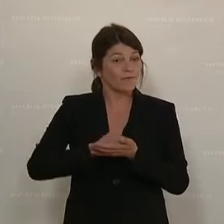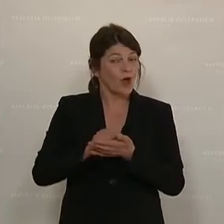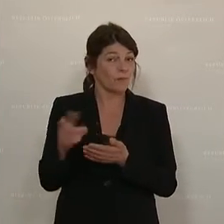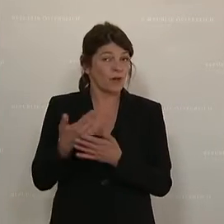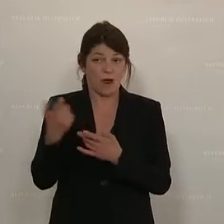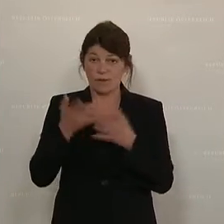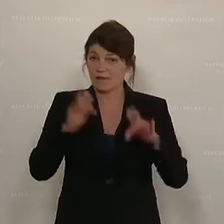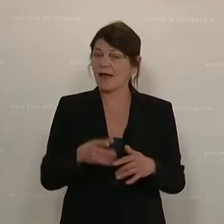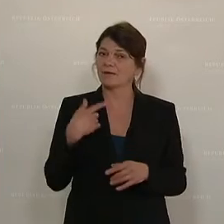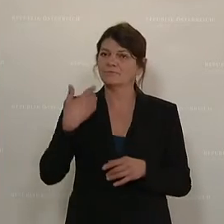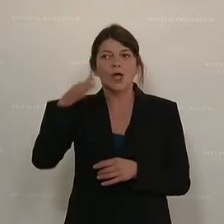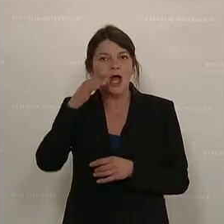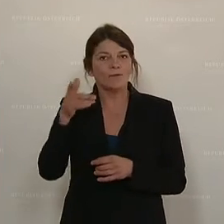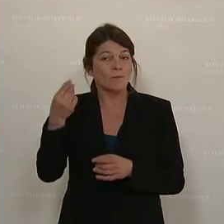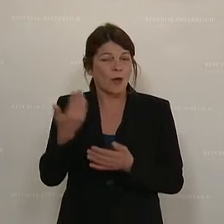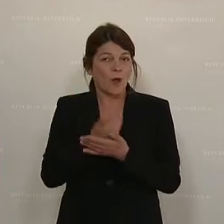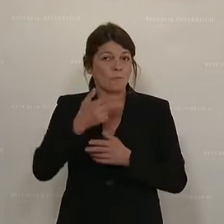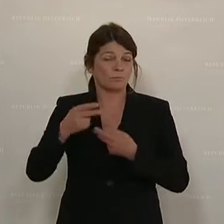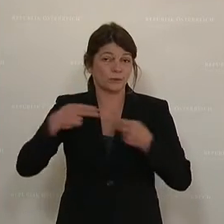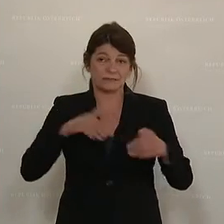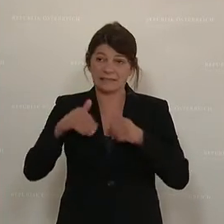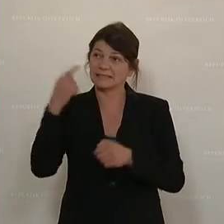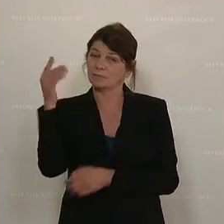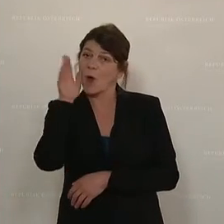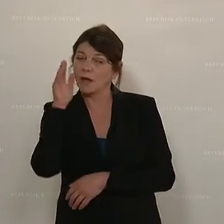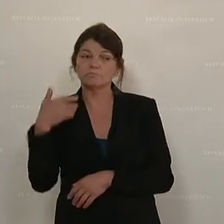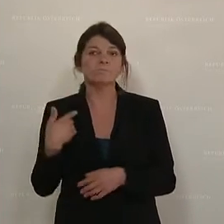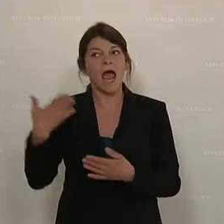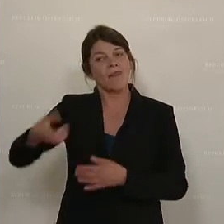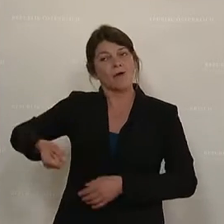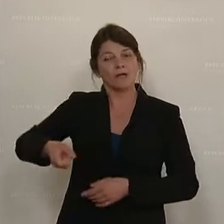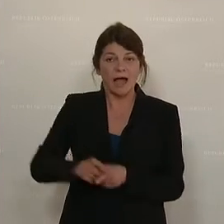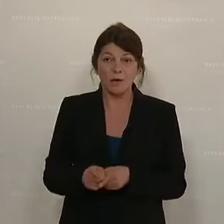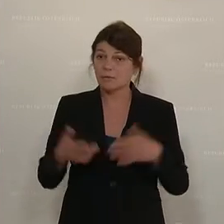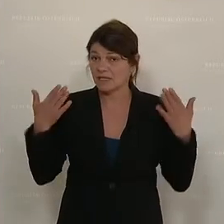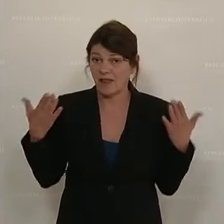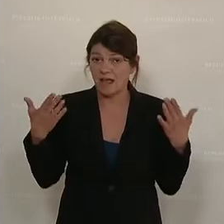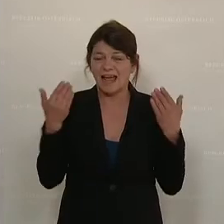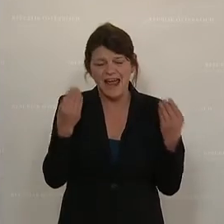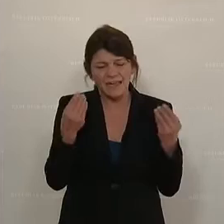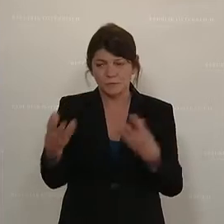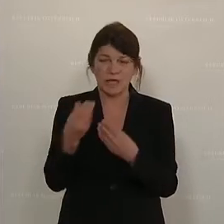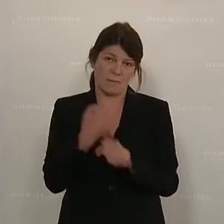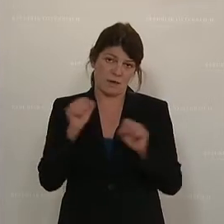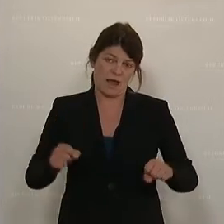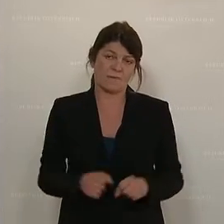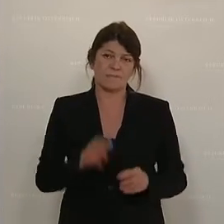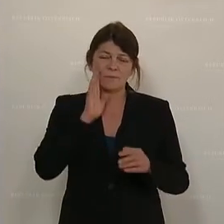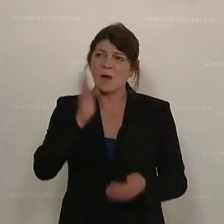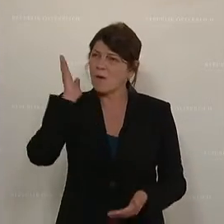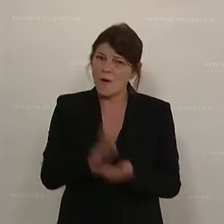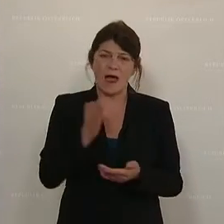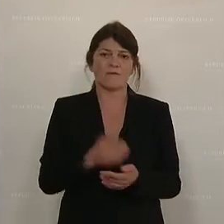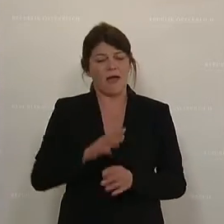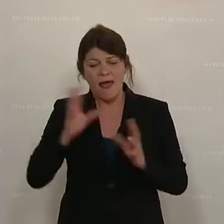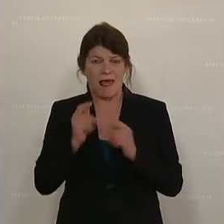habe auch die Worte des Herrn neuen Bundesminister gehört. Die Hand ist ausgespricht. Aber vielleicht arbeiten Sie jetzt endlich zusammen. Hören Sie auf, alle